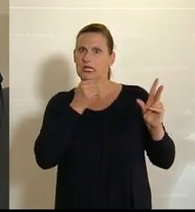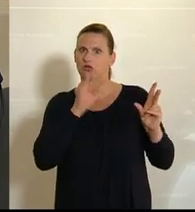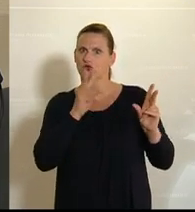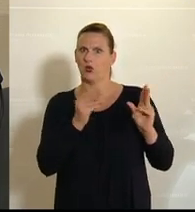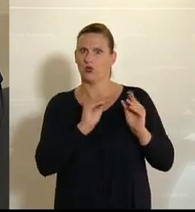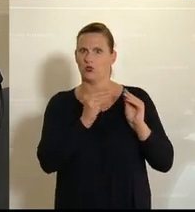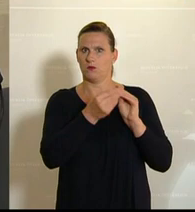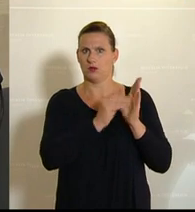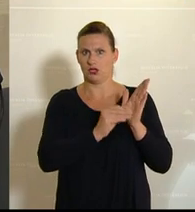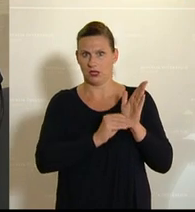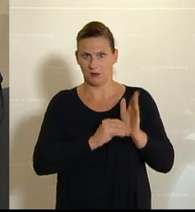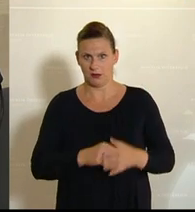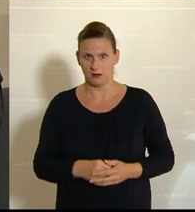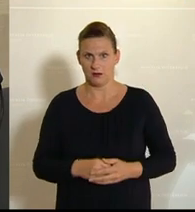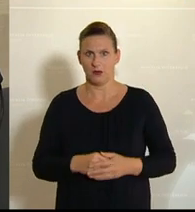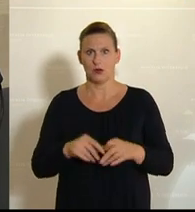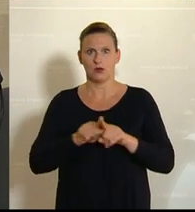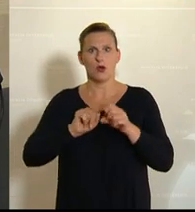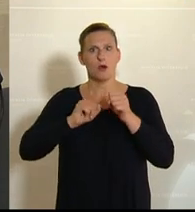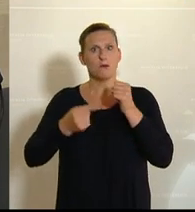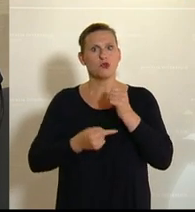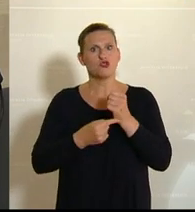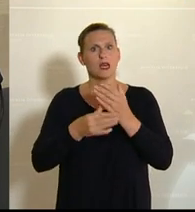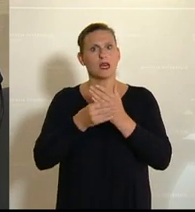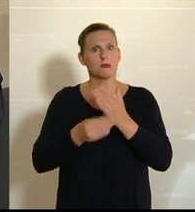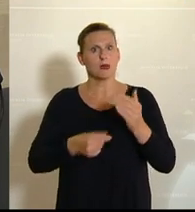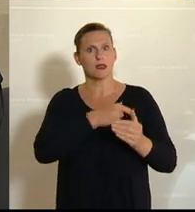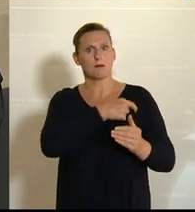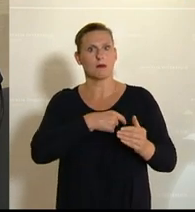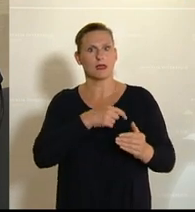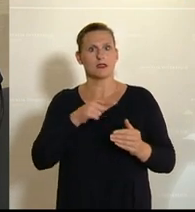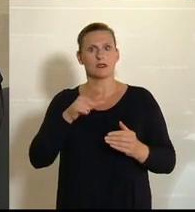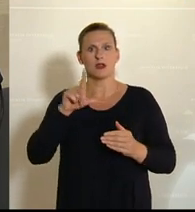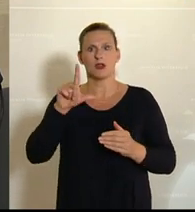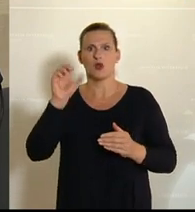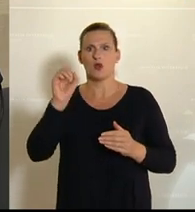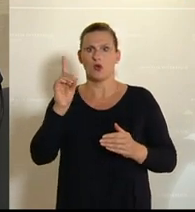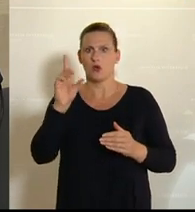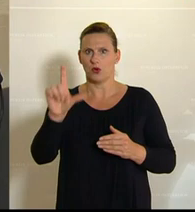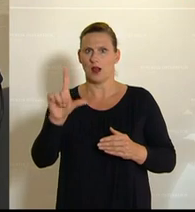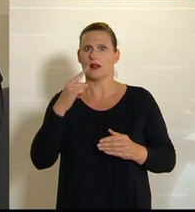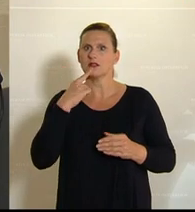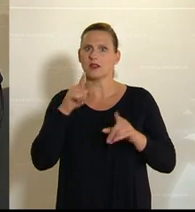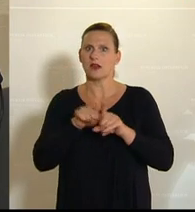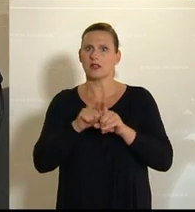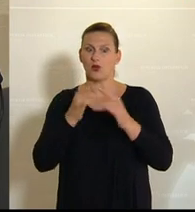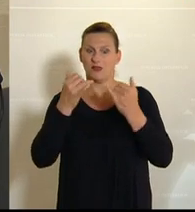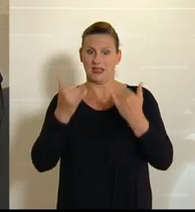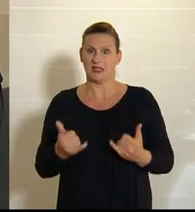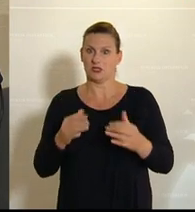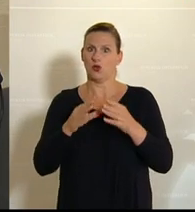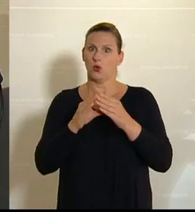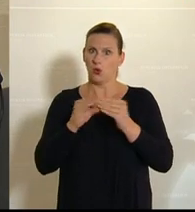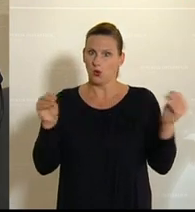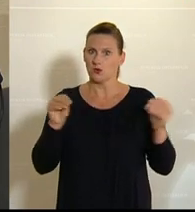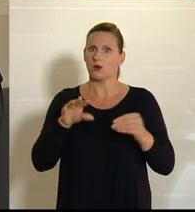ist. Und ich darf vom Budgetexperten Mag. Manfred Klaus-Lödel zitieren, mit der gewählten Lösung wird